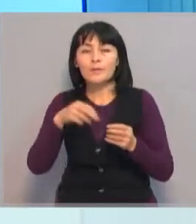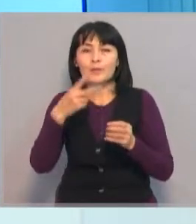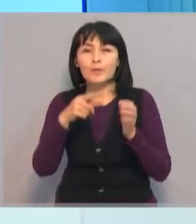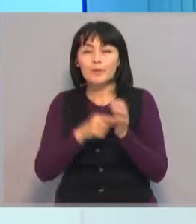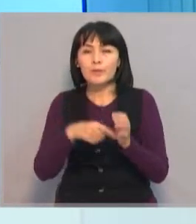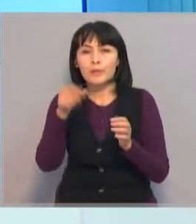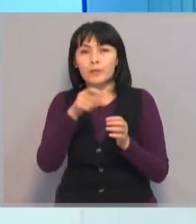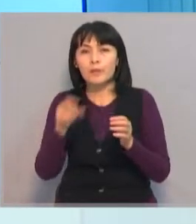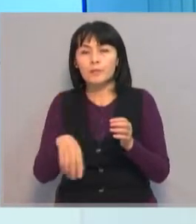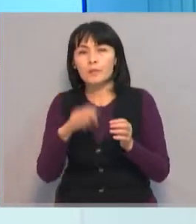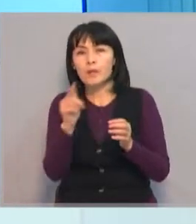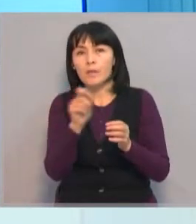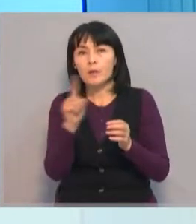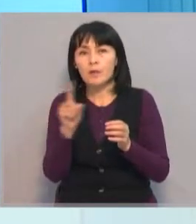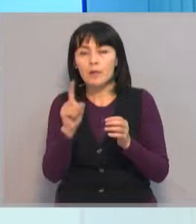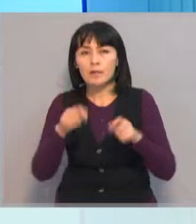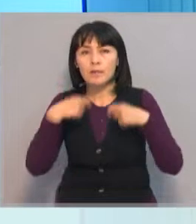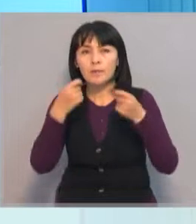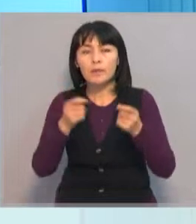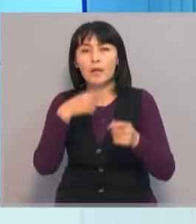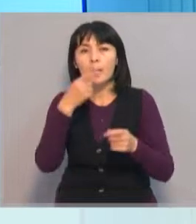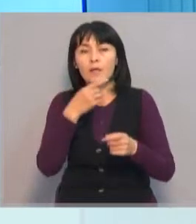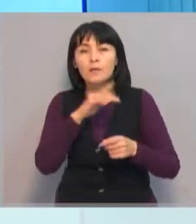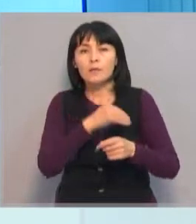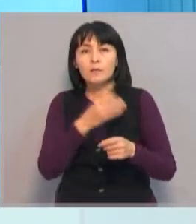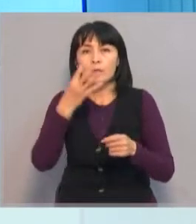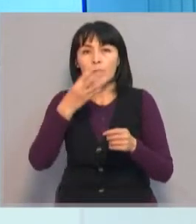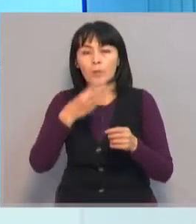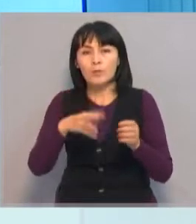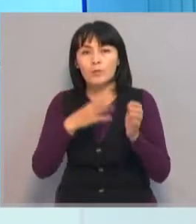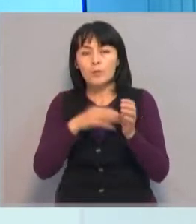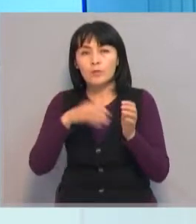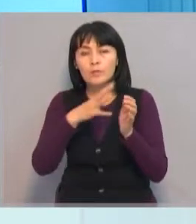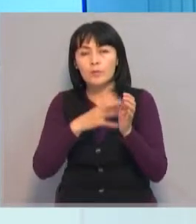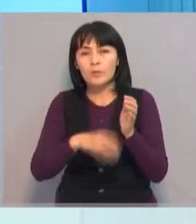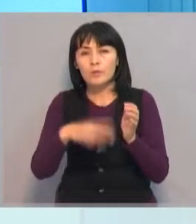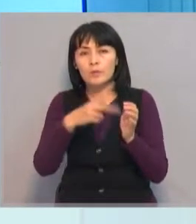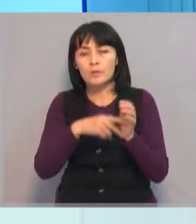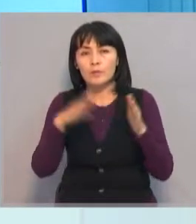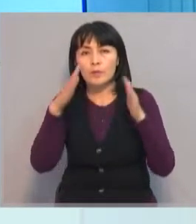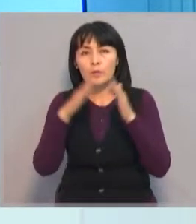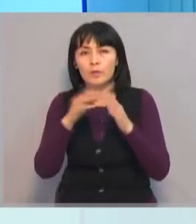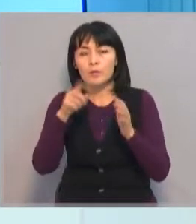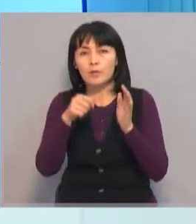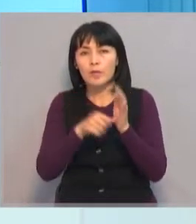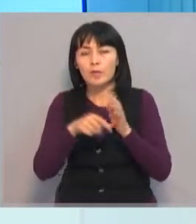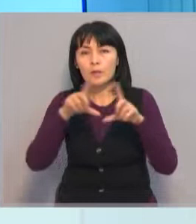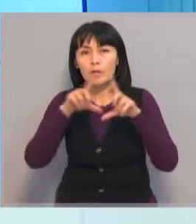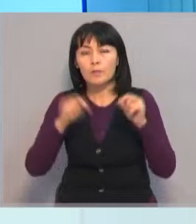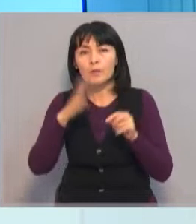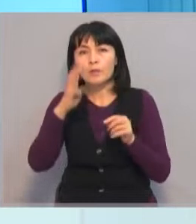абонент үшін табиғи ғаз қол жетімді болады. Атау айтсақ 39937 жеке тұрғыны 106 әлеметтік нысан,